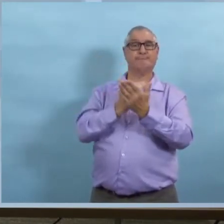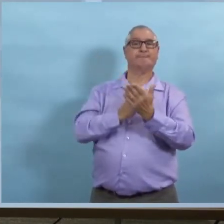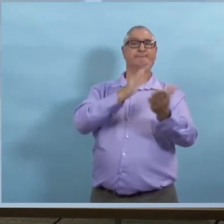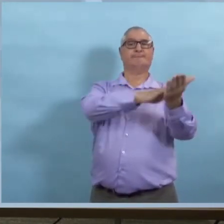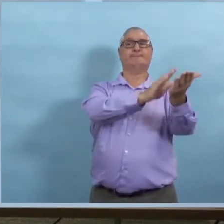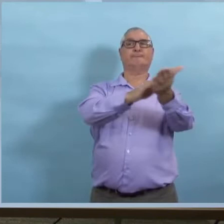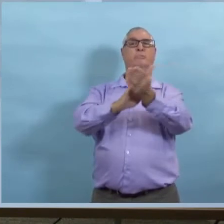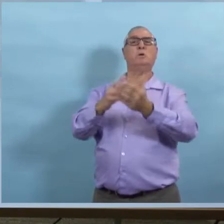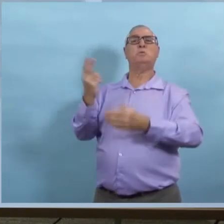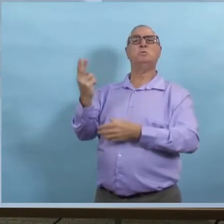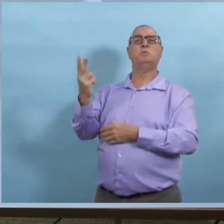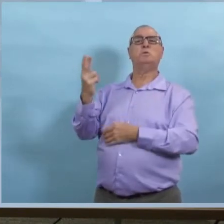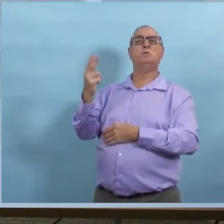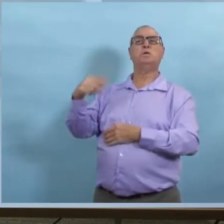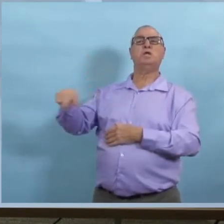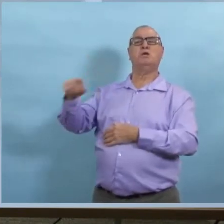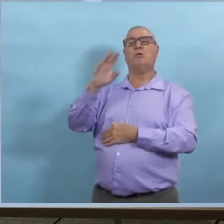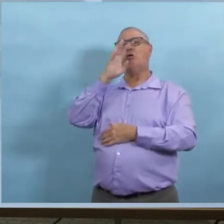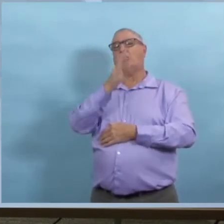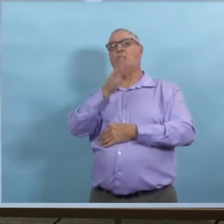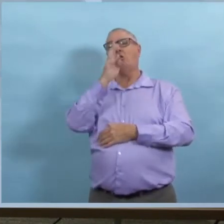la majorité respecte ces règles.